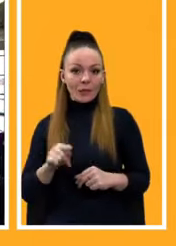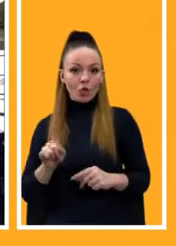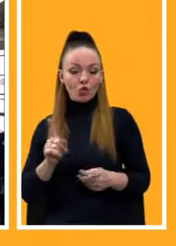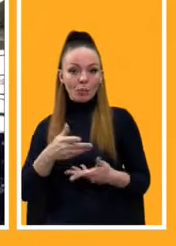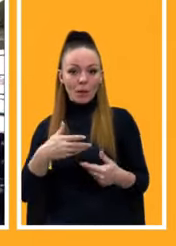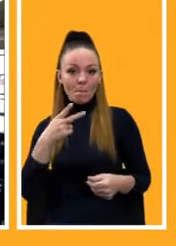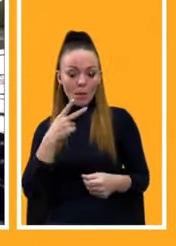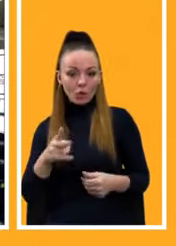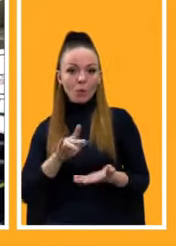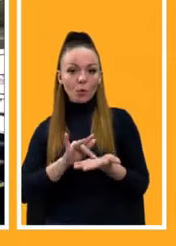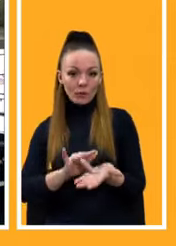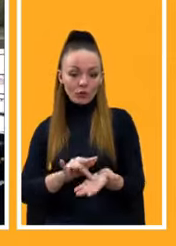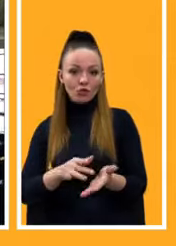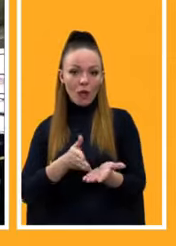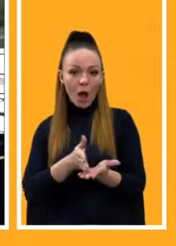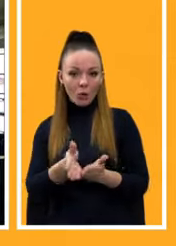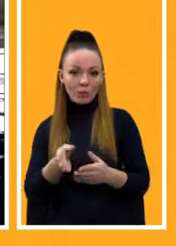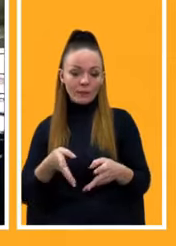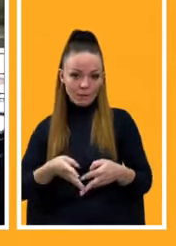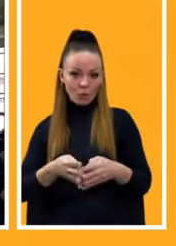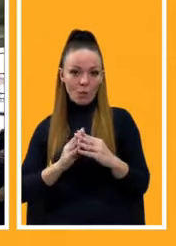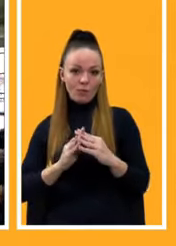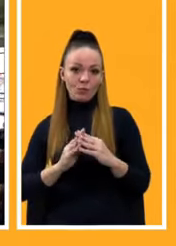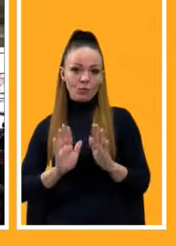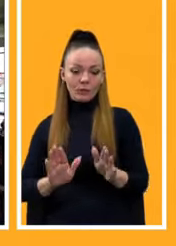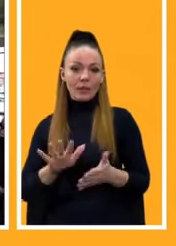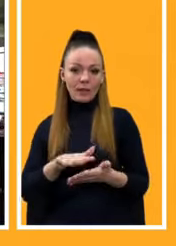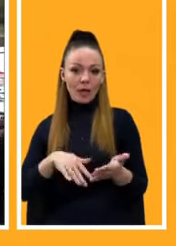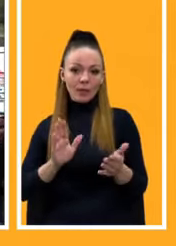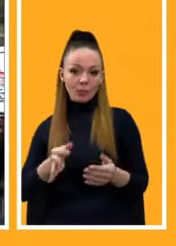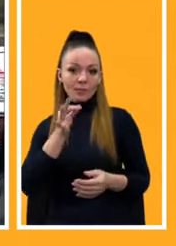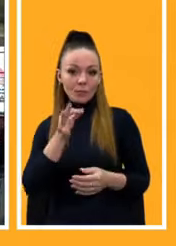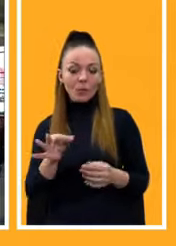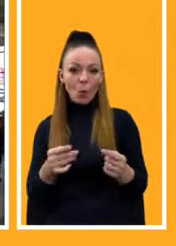що туристична галузь відновлюється. Ми дещо далі будемо говорити про ці цифри більш конкретно.